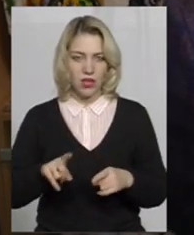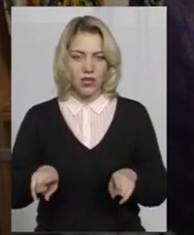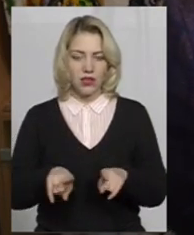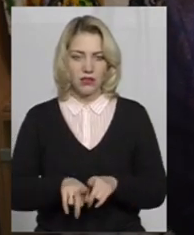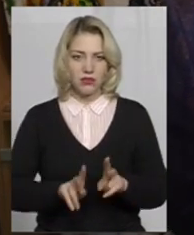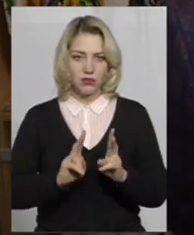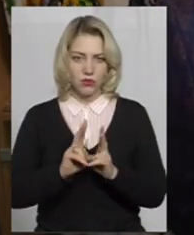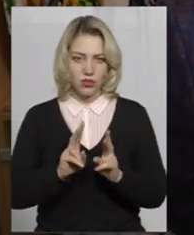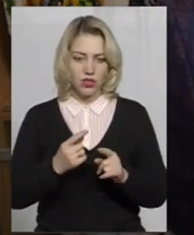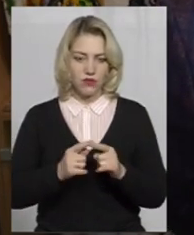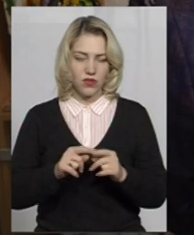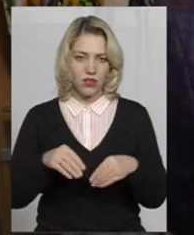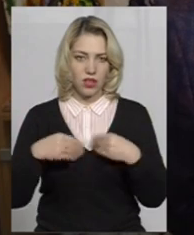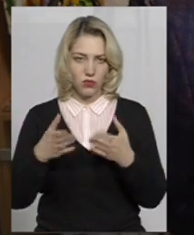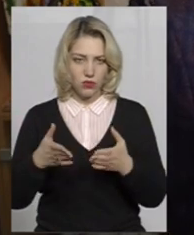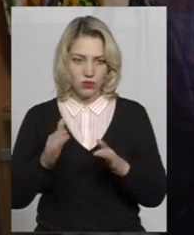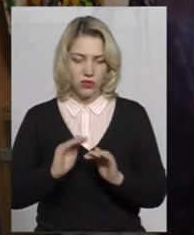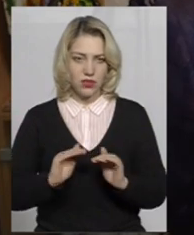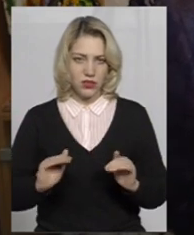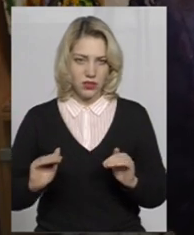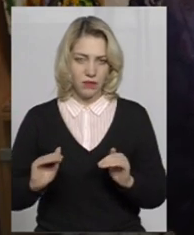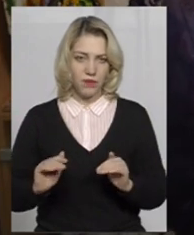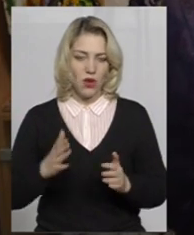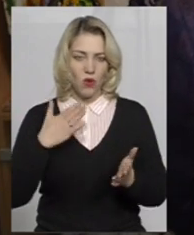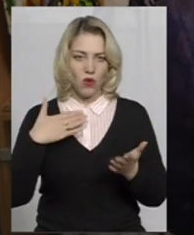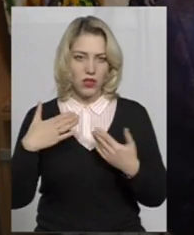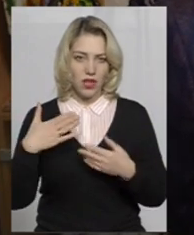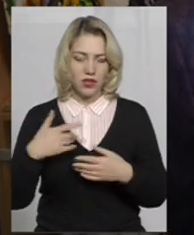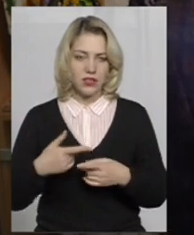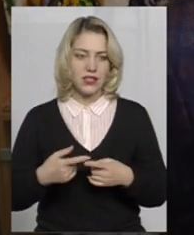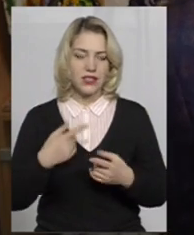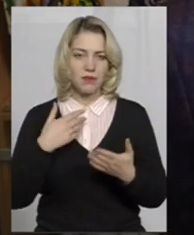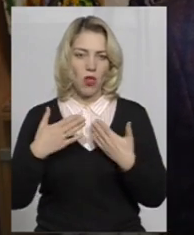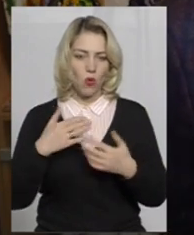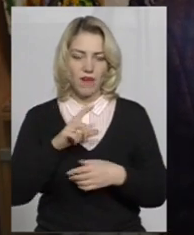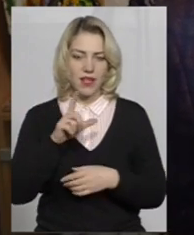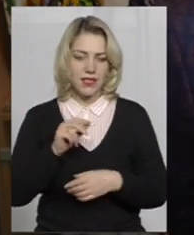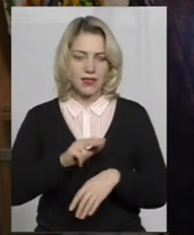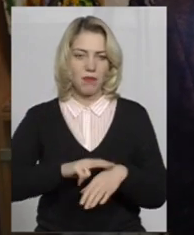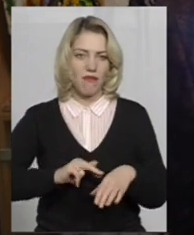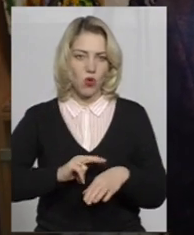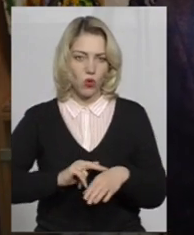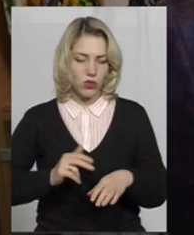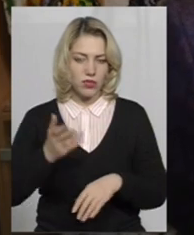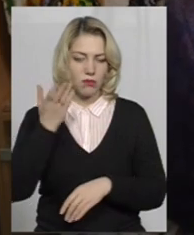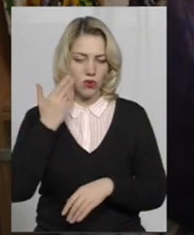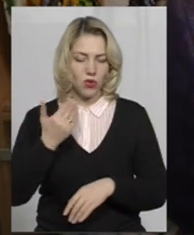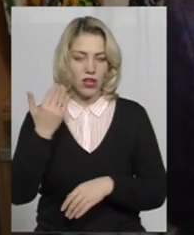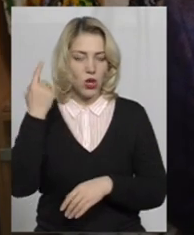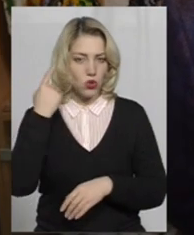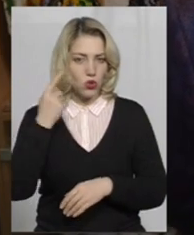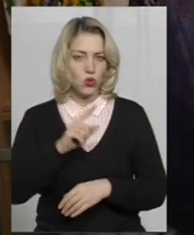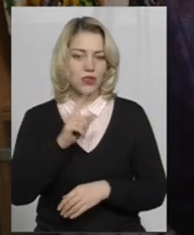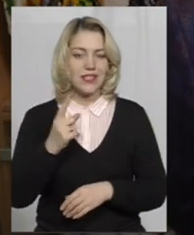зустрічі, вони дають дітям безпосередній контакт, спілкування з правоохоронцями, коли вони чують з першоджерел